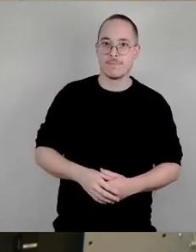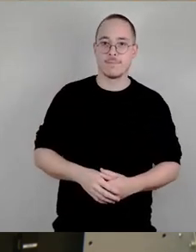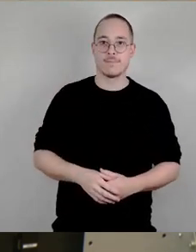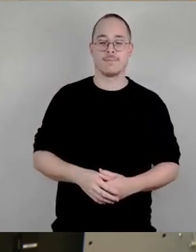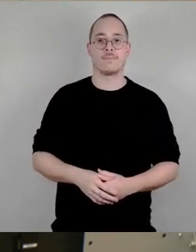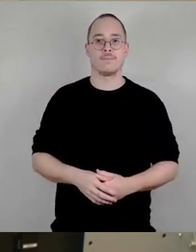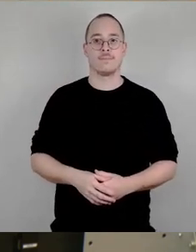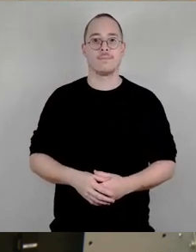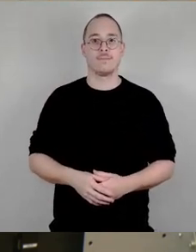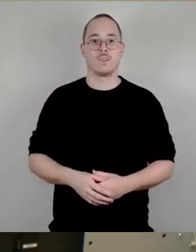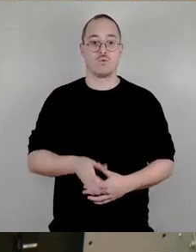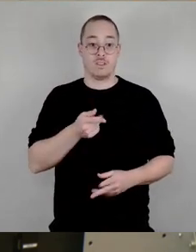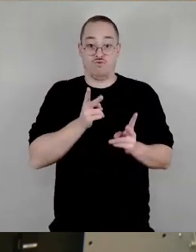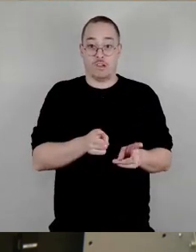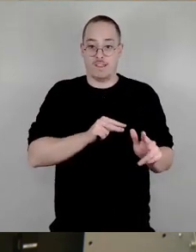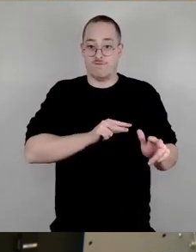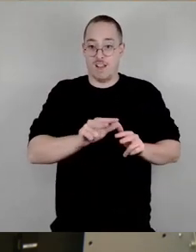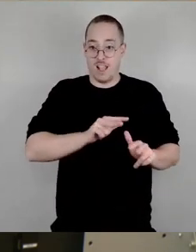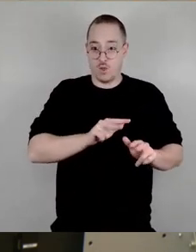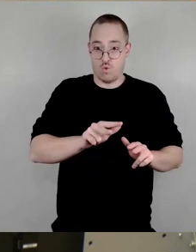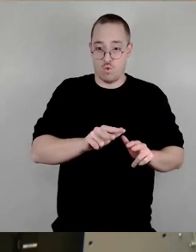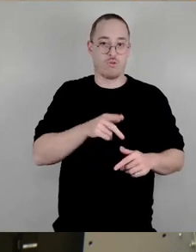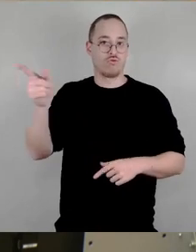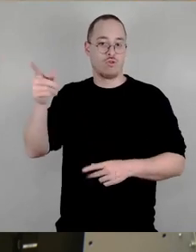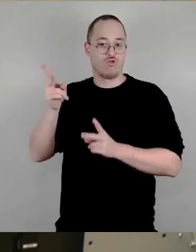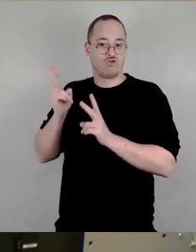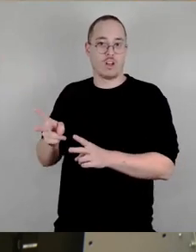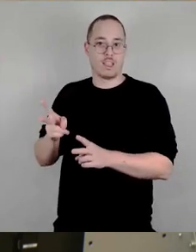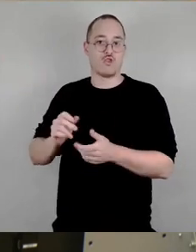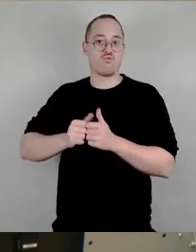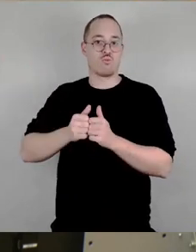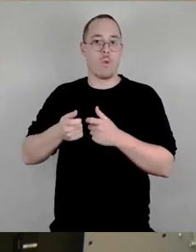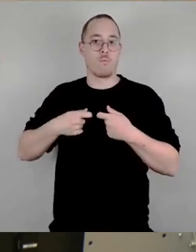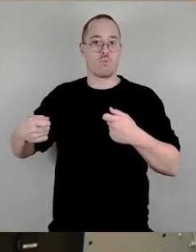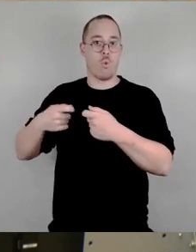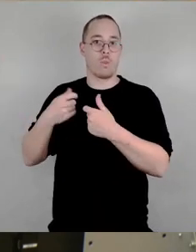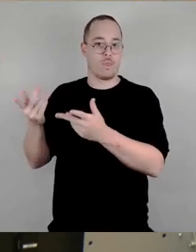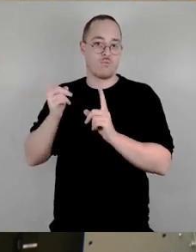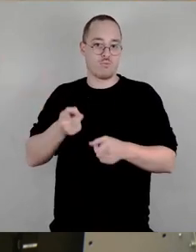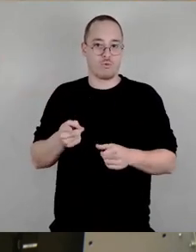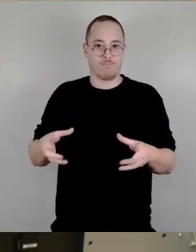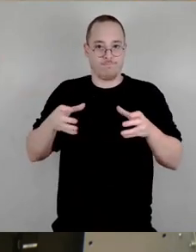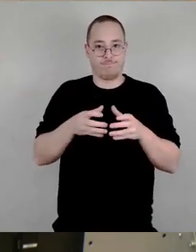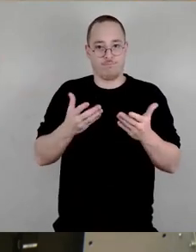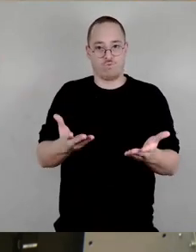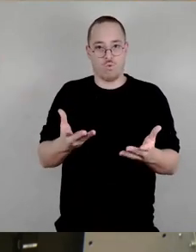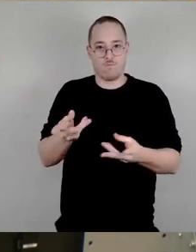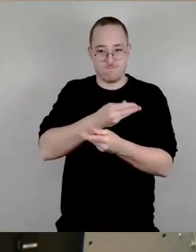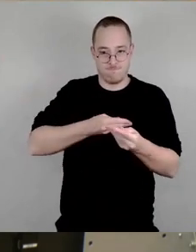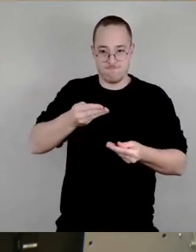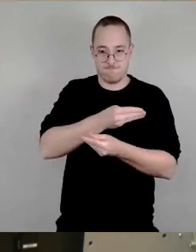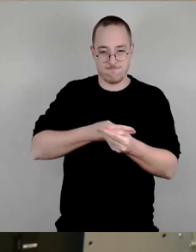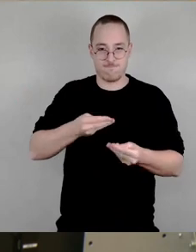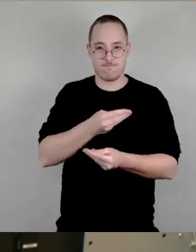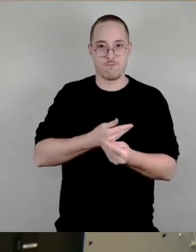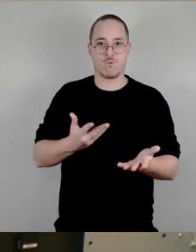Verwaltung Mit dem Stadtsportbund, mit dem Einzelferein aushandeln Und bis wir haben eine